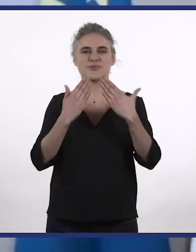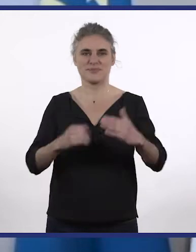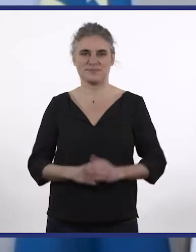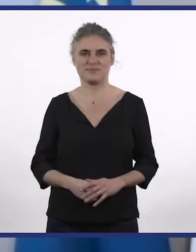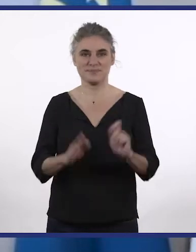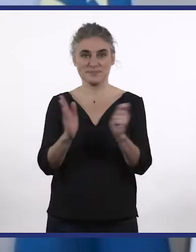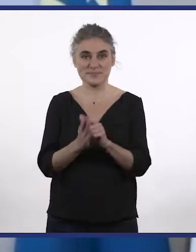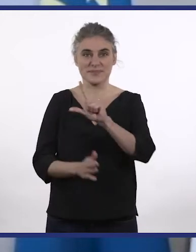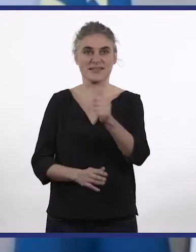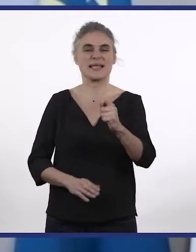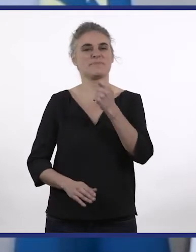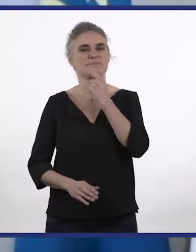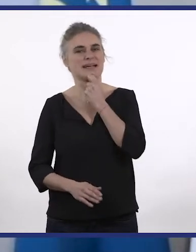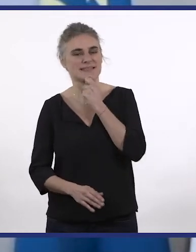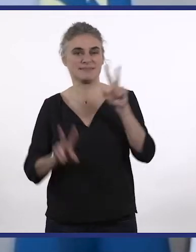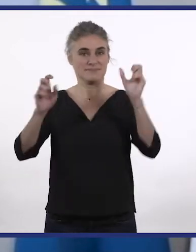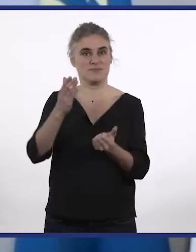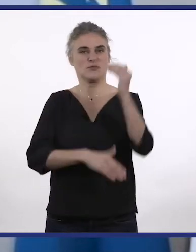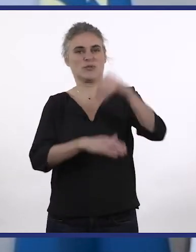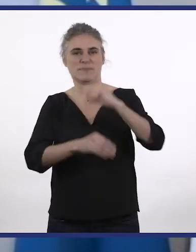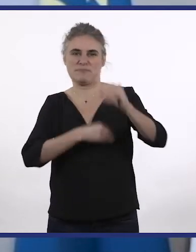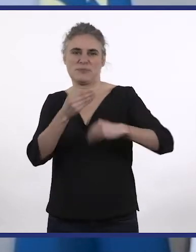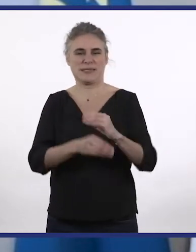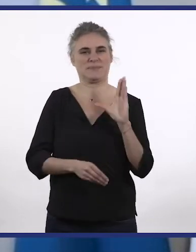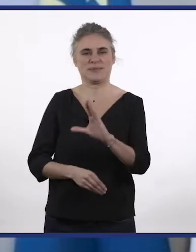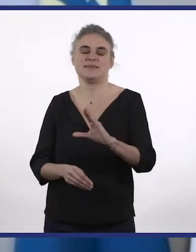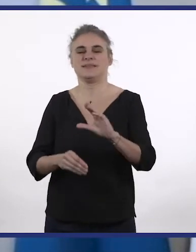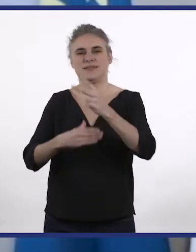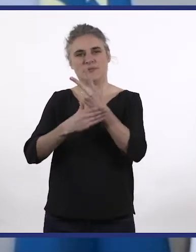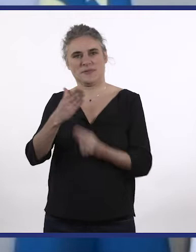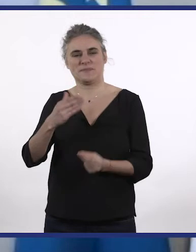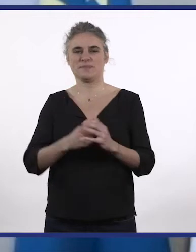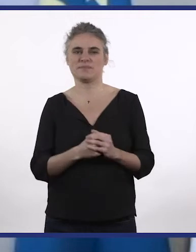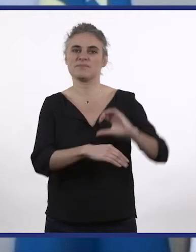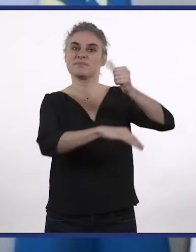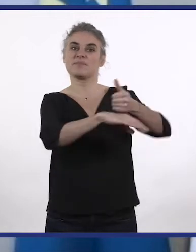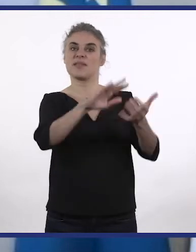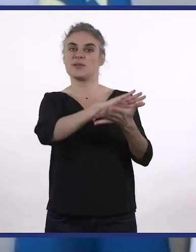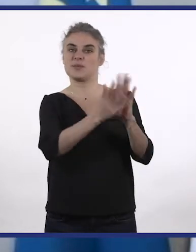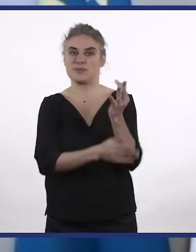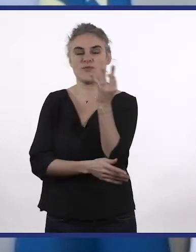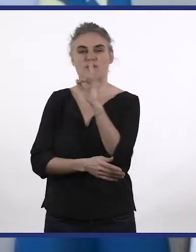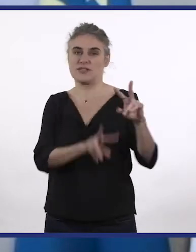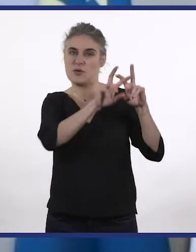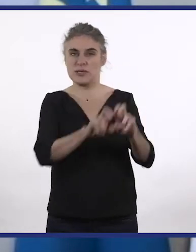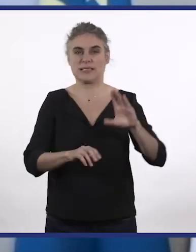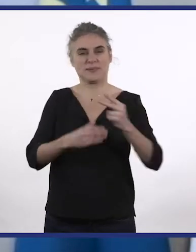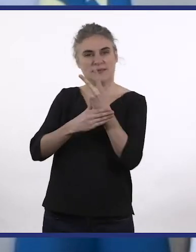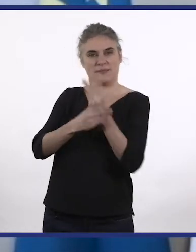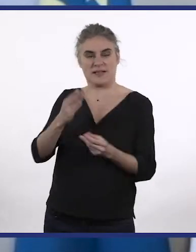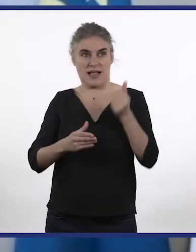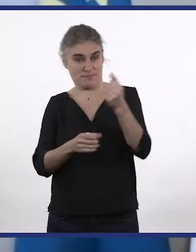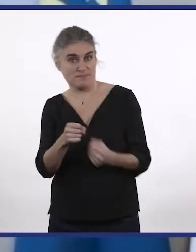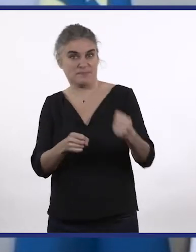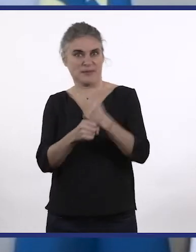Bonjour, le 21 mars, c'est la journée mondiale de la trisomie 21. Initiée par l'Association française pour la recherche sur la trisomie 21,